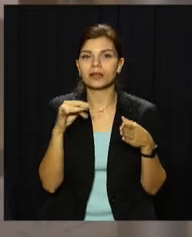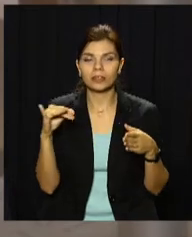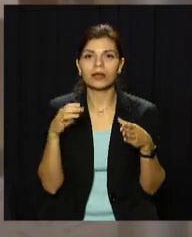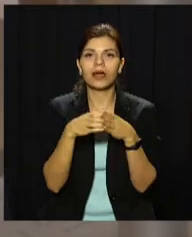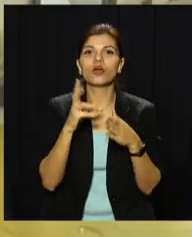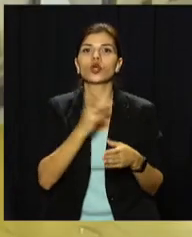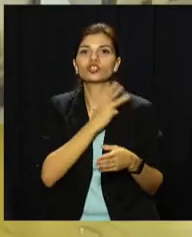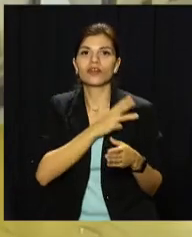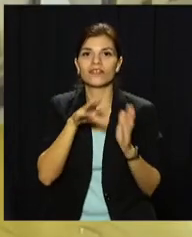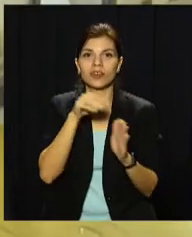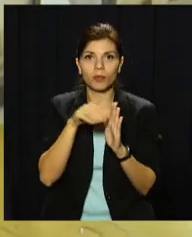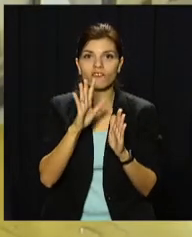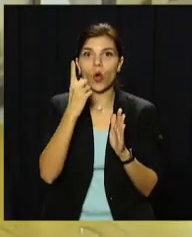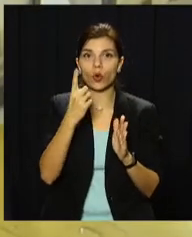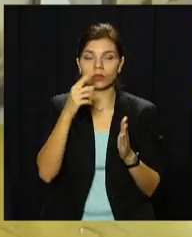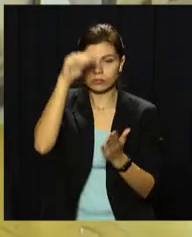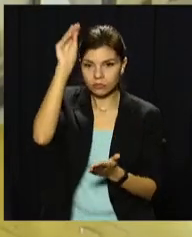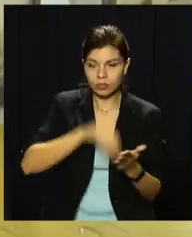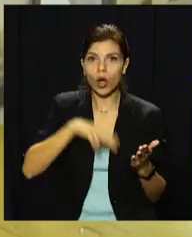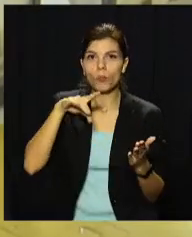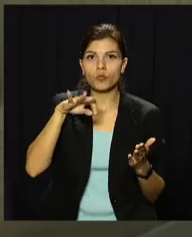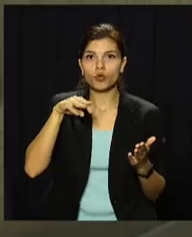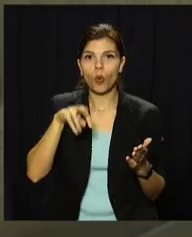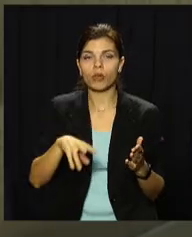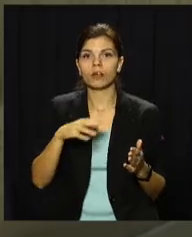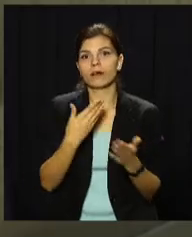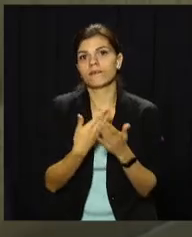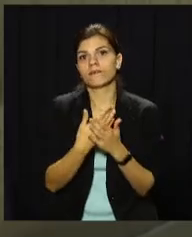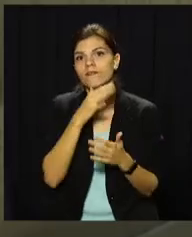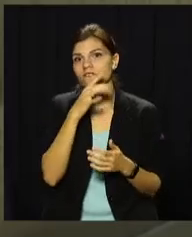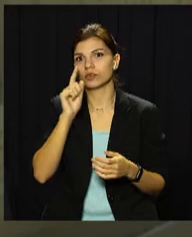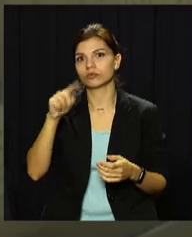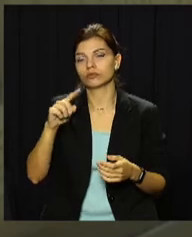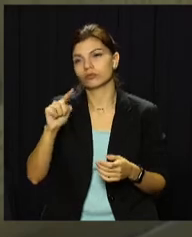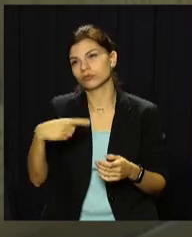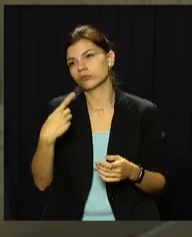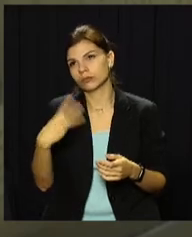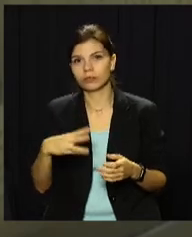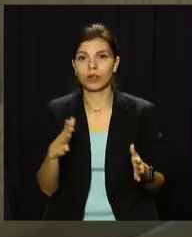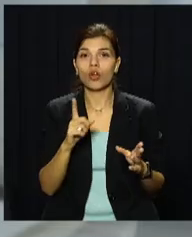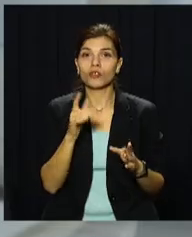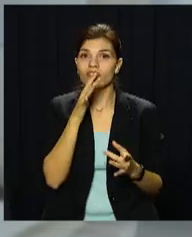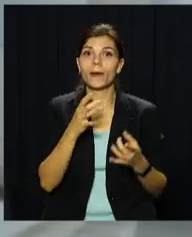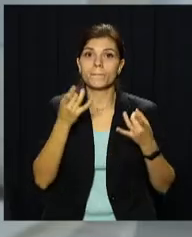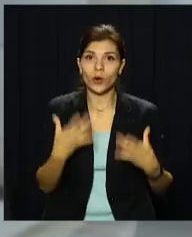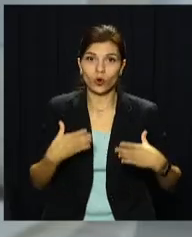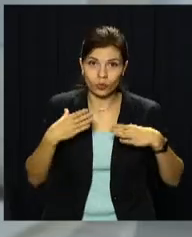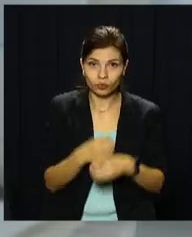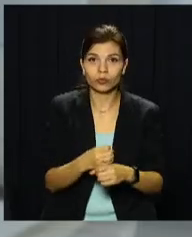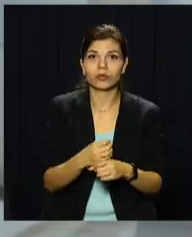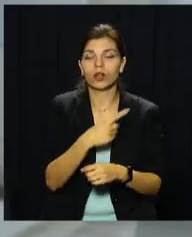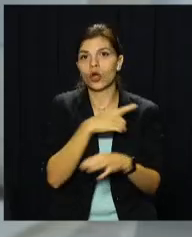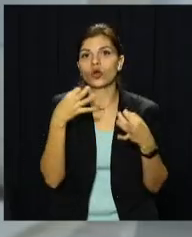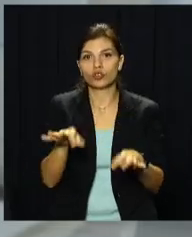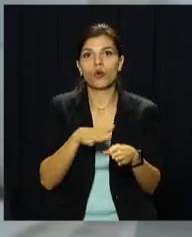кандидатів-депутати в один екземпляр протоколу займає понад півтори години. Щоб спростити процес, Центр виборчком